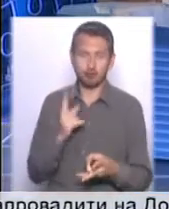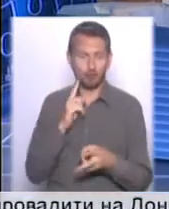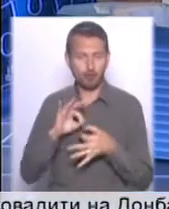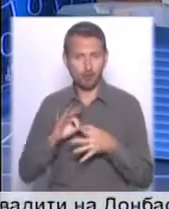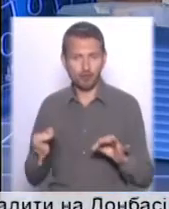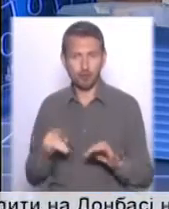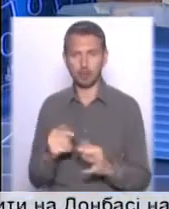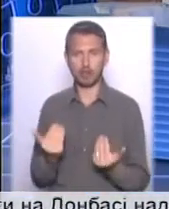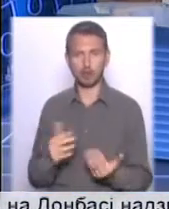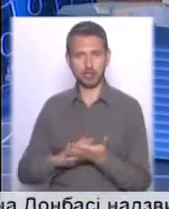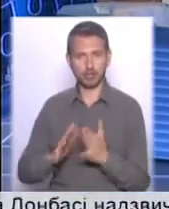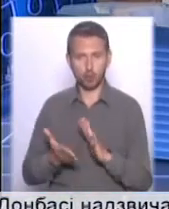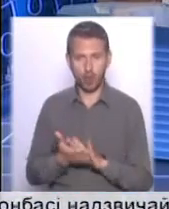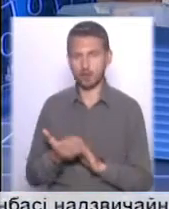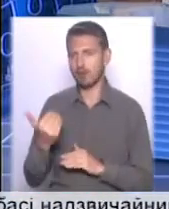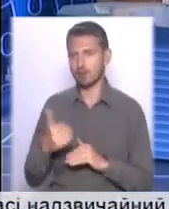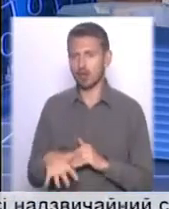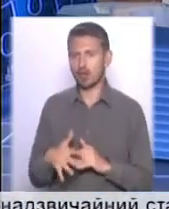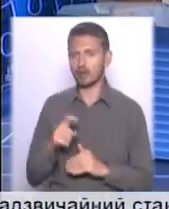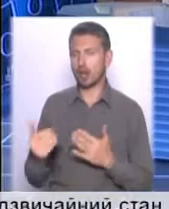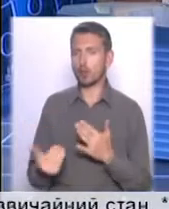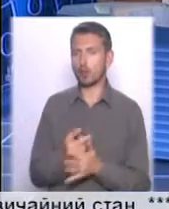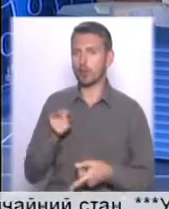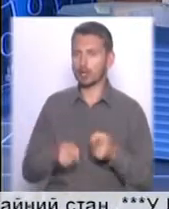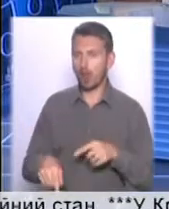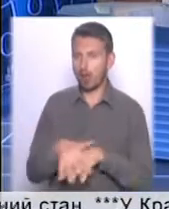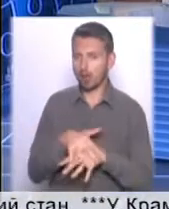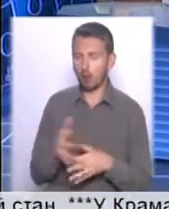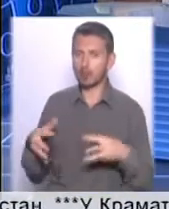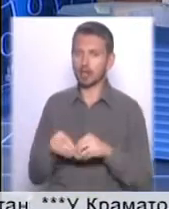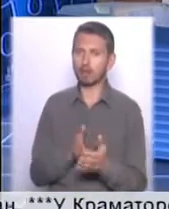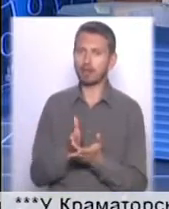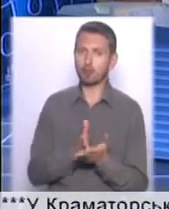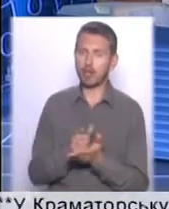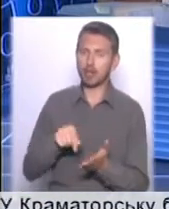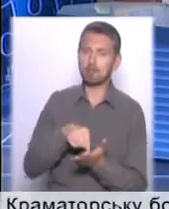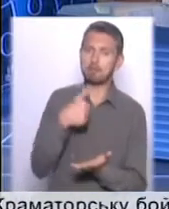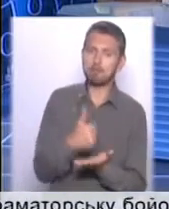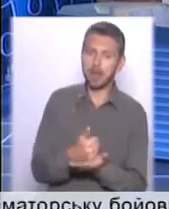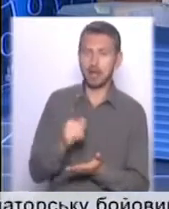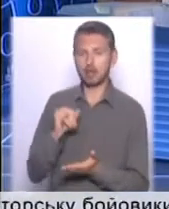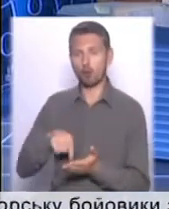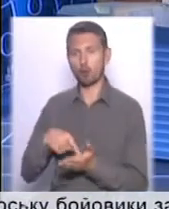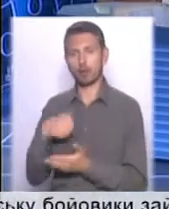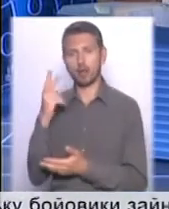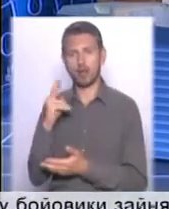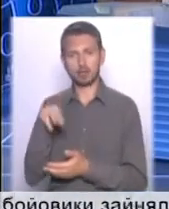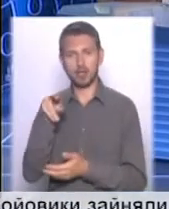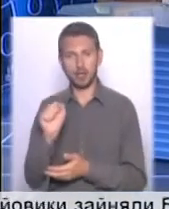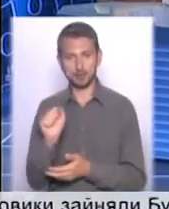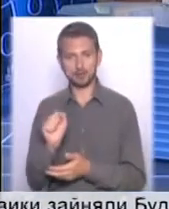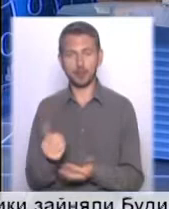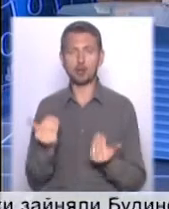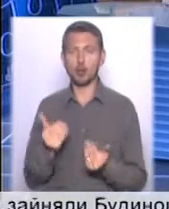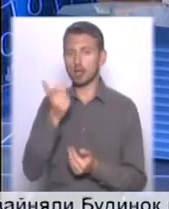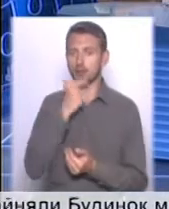за нинішніх ситуацій, вже, скажімо так, за нових реалій, об'єднати посади мера і голови КМДА. Сьогодні, до речі, пан